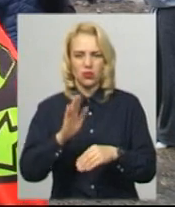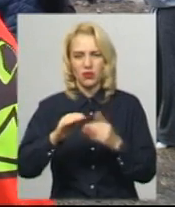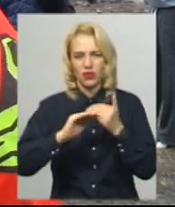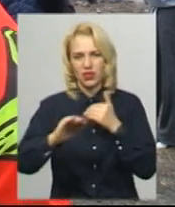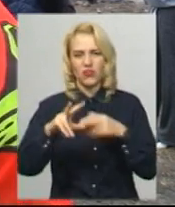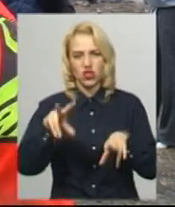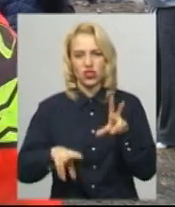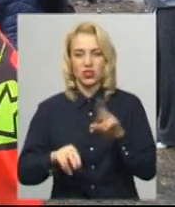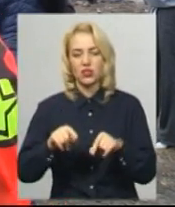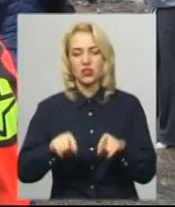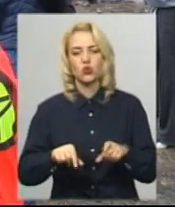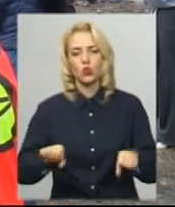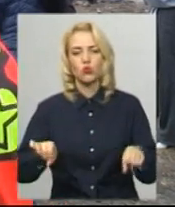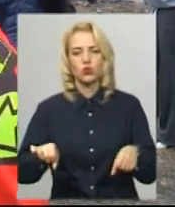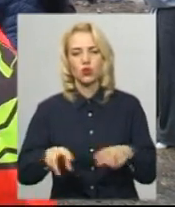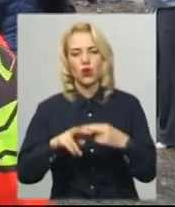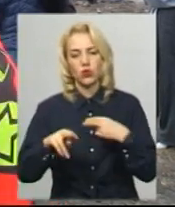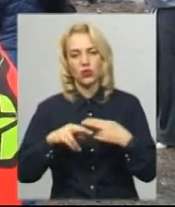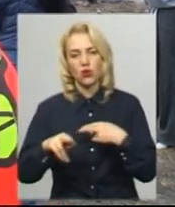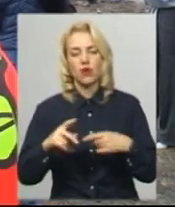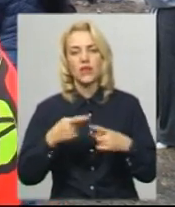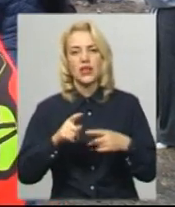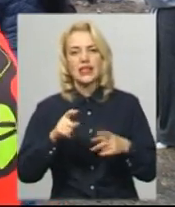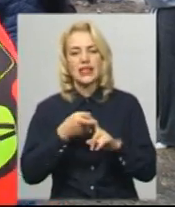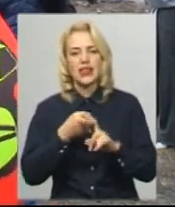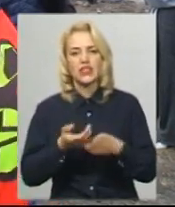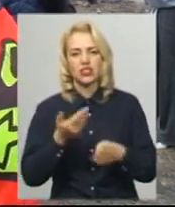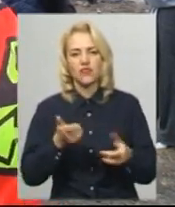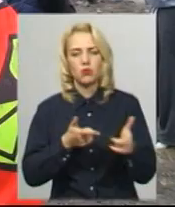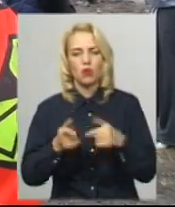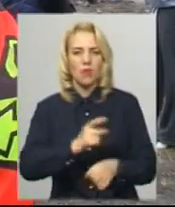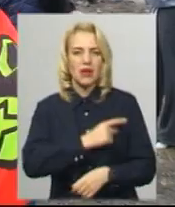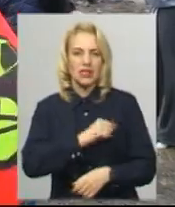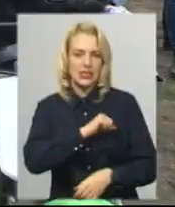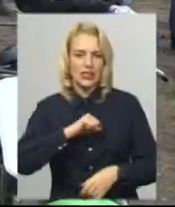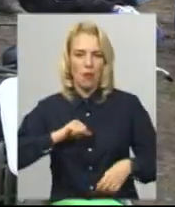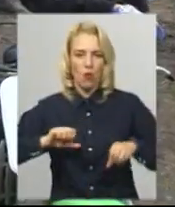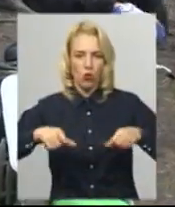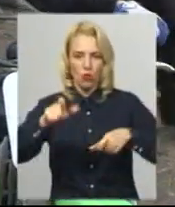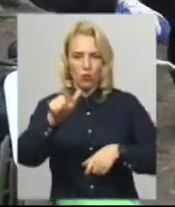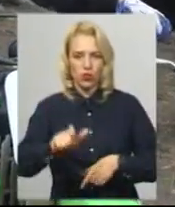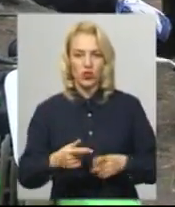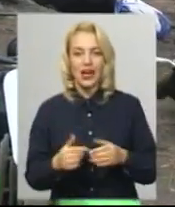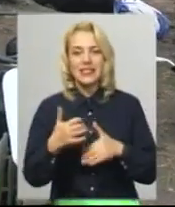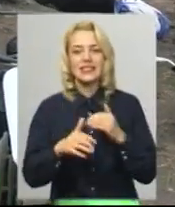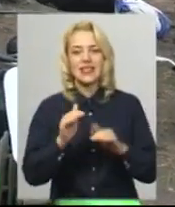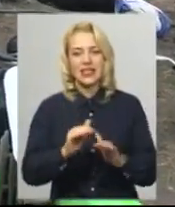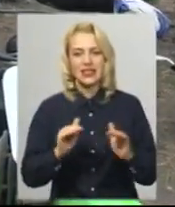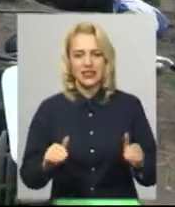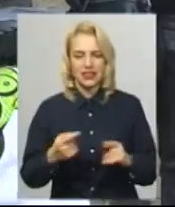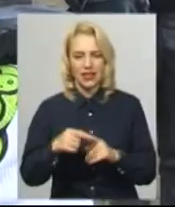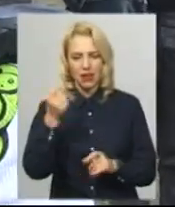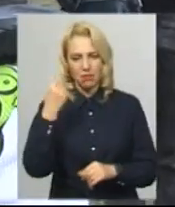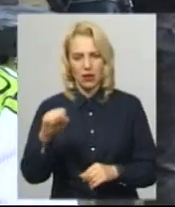і тут мотоцикли однакові. Залежить від підготовки, мастерства самого гонщика». Серед дітей перемову на першому